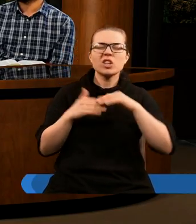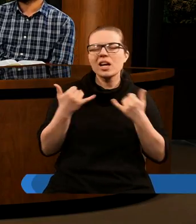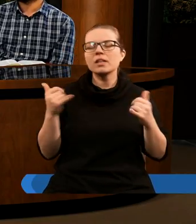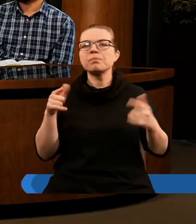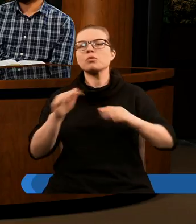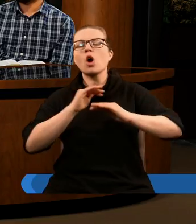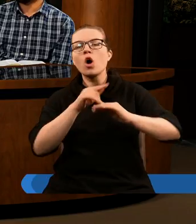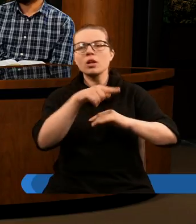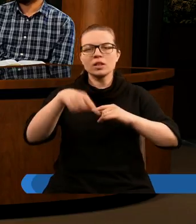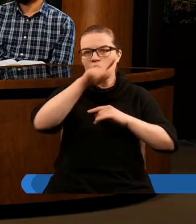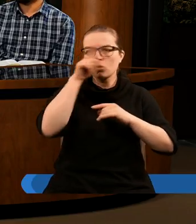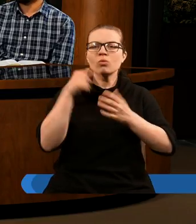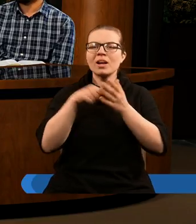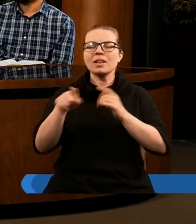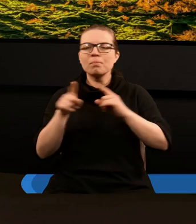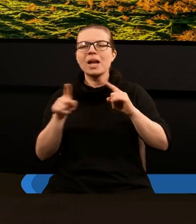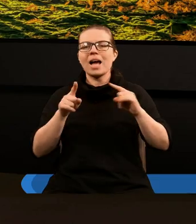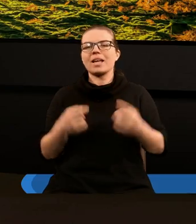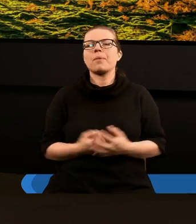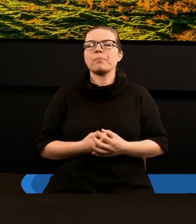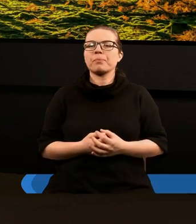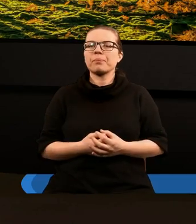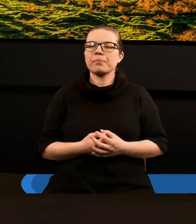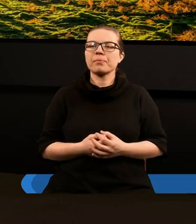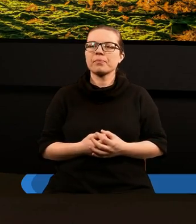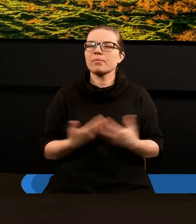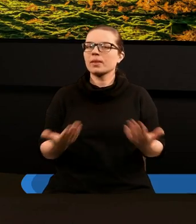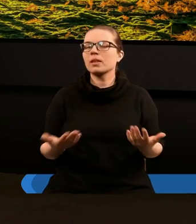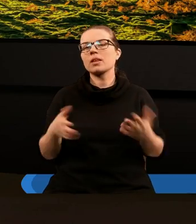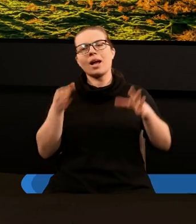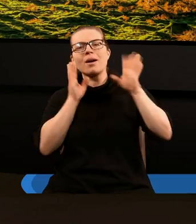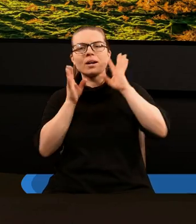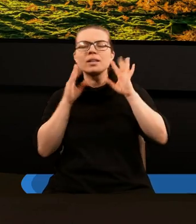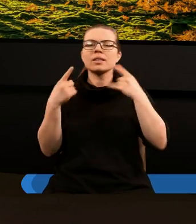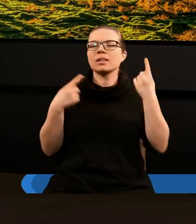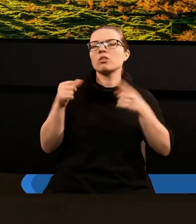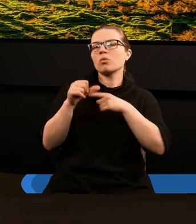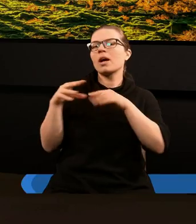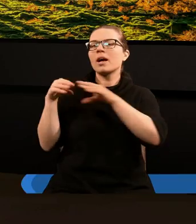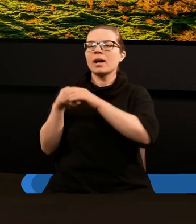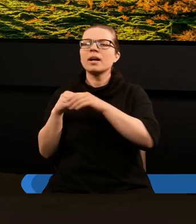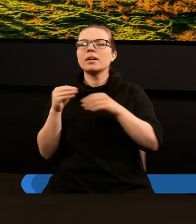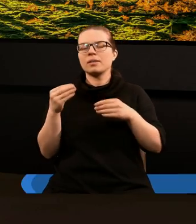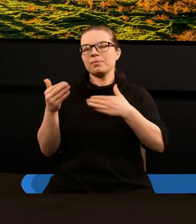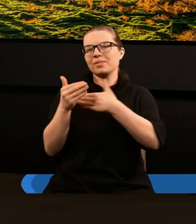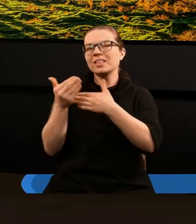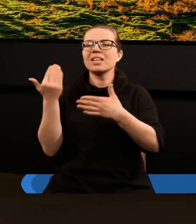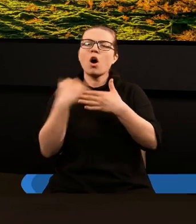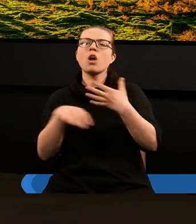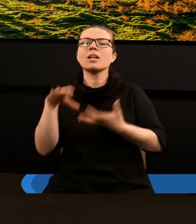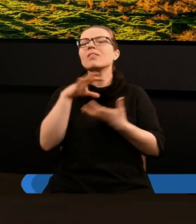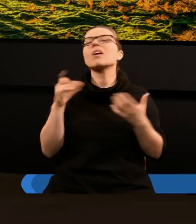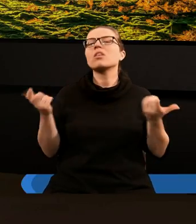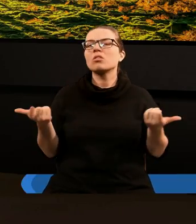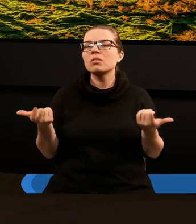oszczędza właśnie ludzi z tym znakiem. I widzimy, że w objawieniu mamy bardzo podobną sytuację. Również przy końcu świata